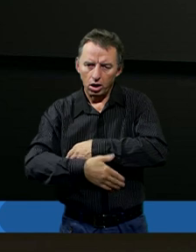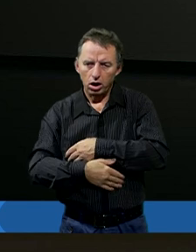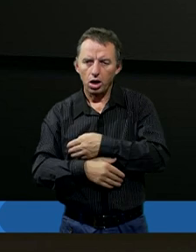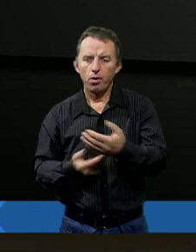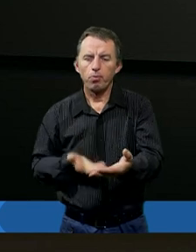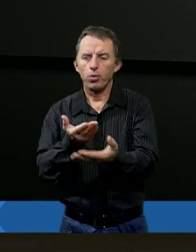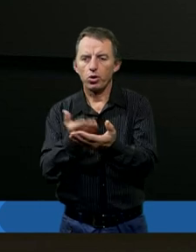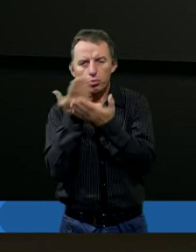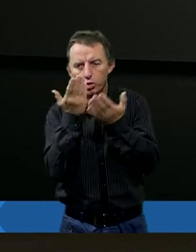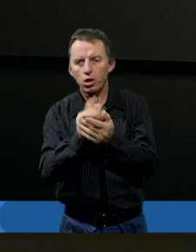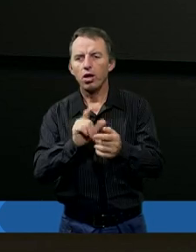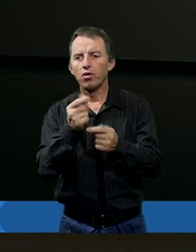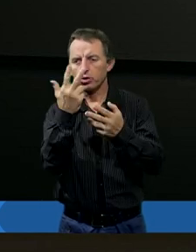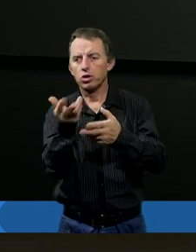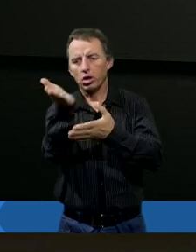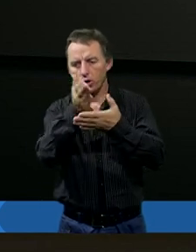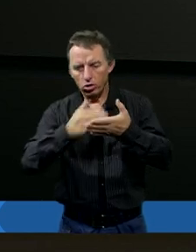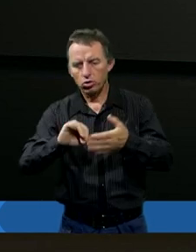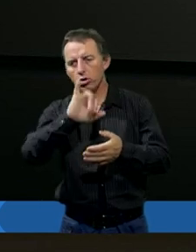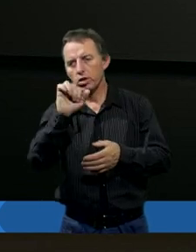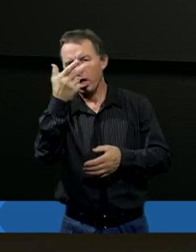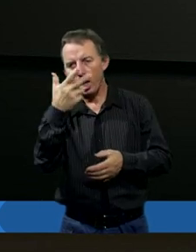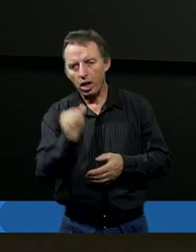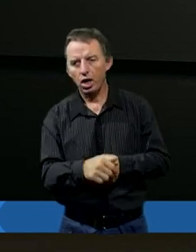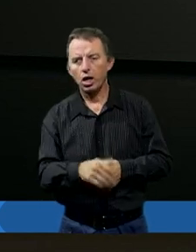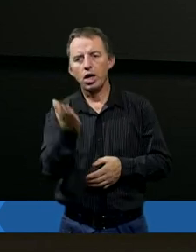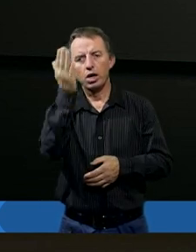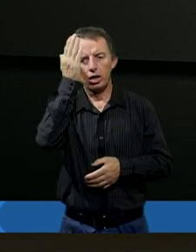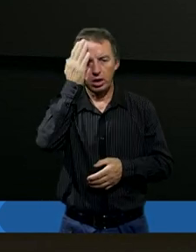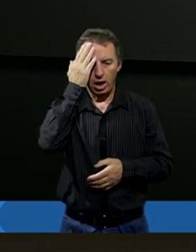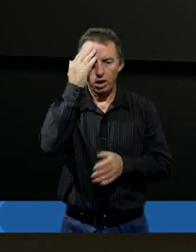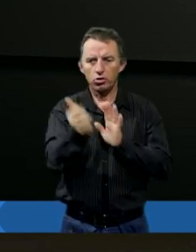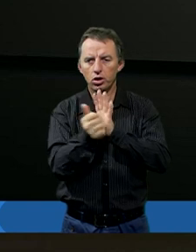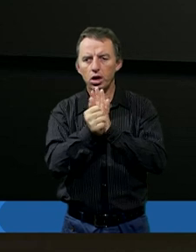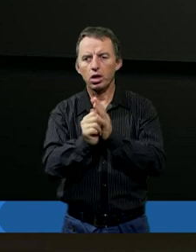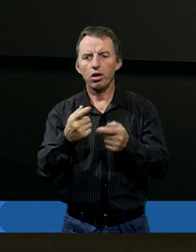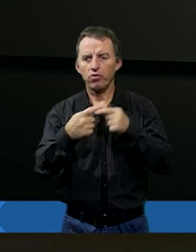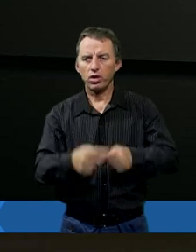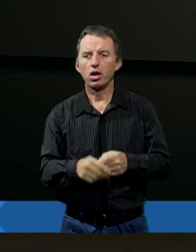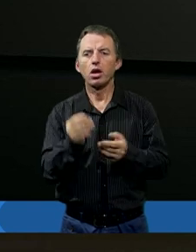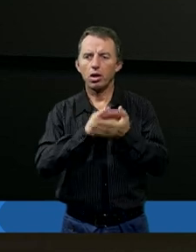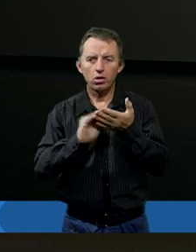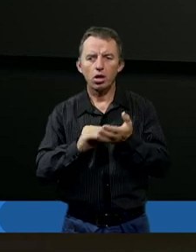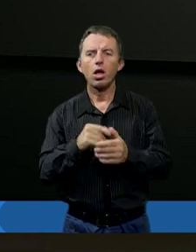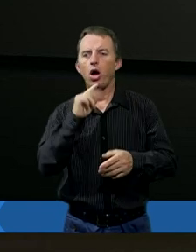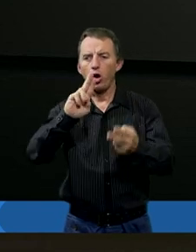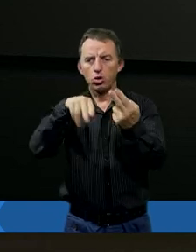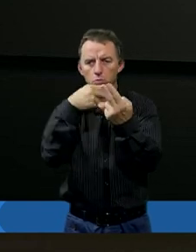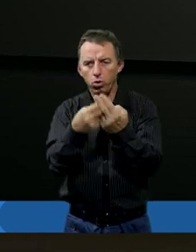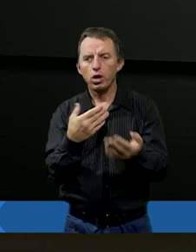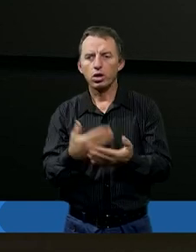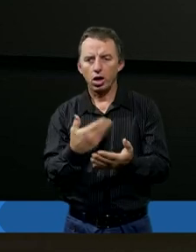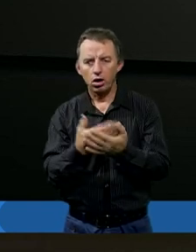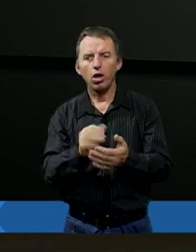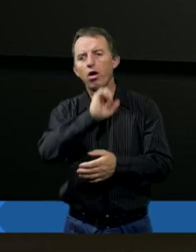przytoczę werset z trzeciego rozdziału Ewangelii Jana i znany szesnasty werset, który zdecydowanie odpowie nam na